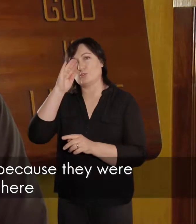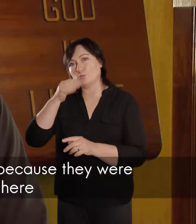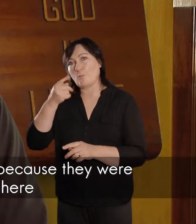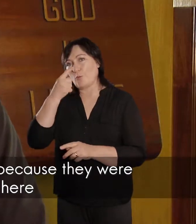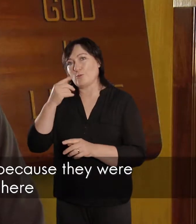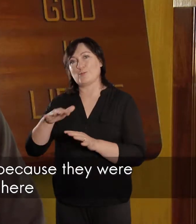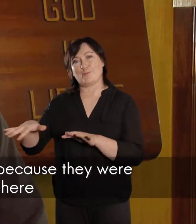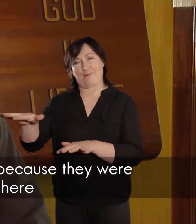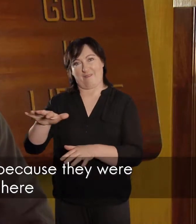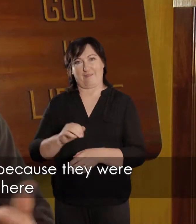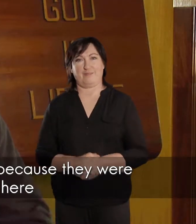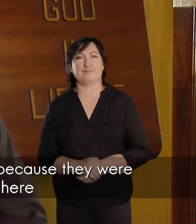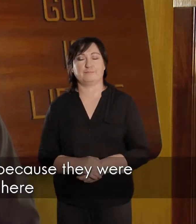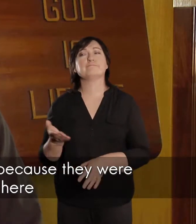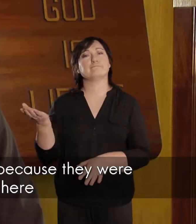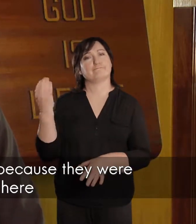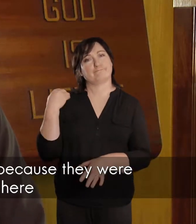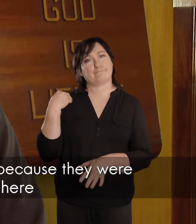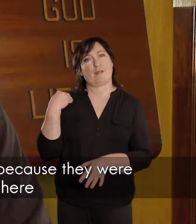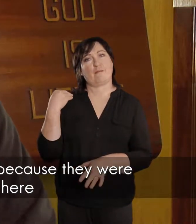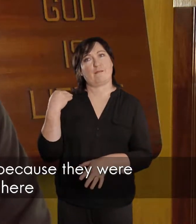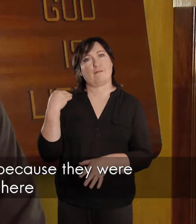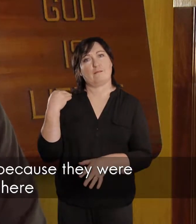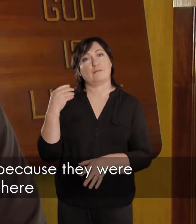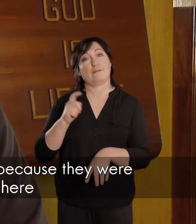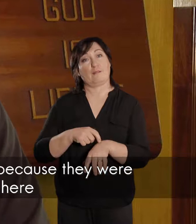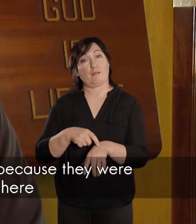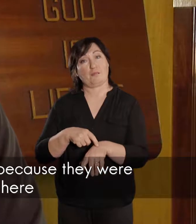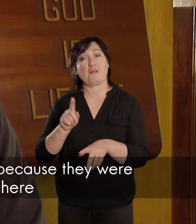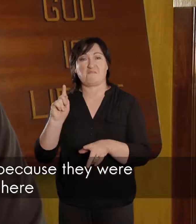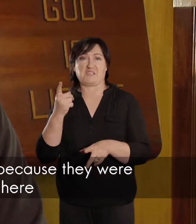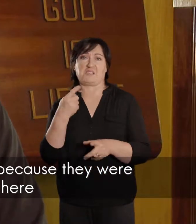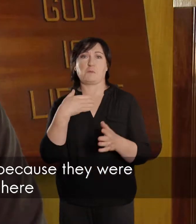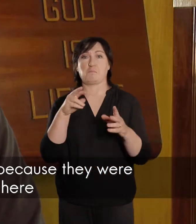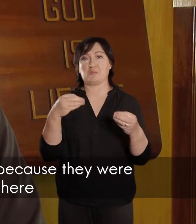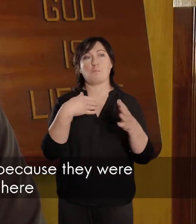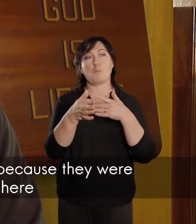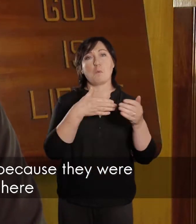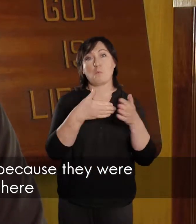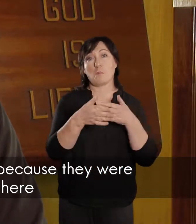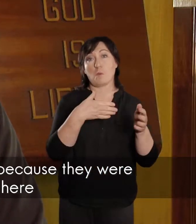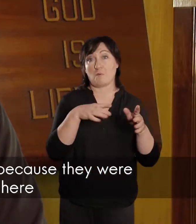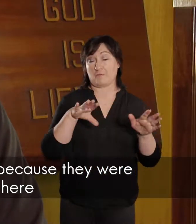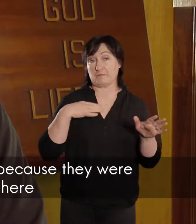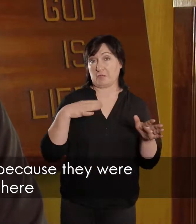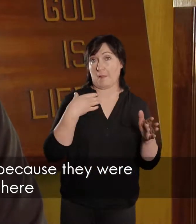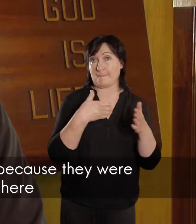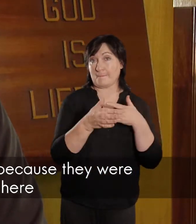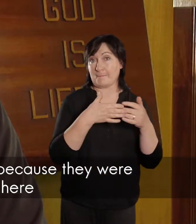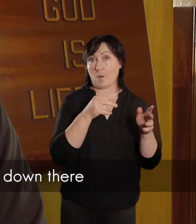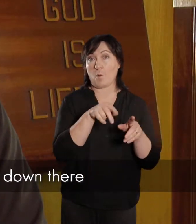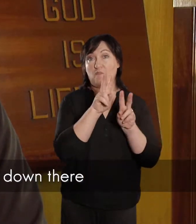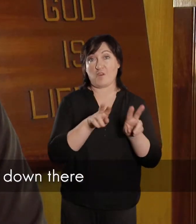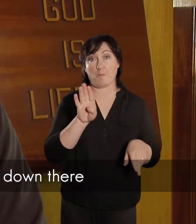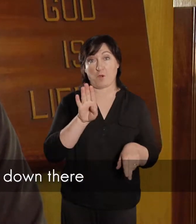so later van tyd, het hy natuurlijk toe nog getrek, in Vrede mig toe, want in die tyd was hulle bezig wees, om die pastorie hier te